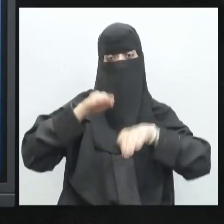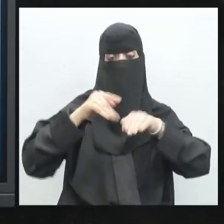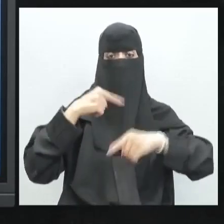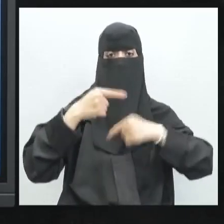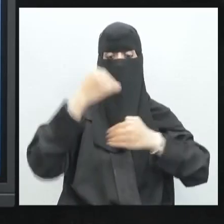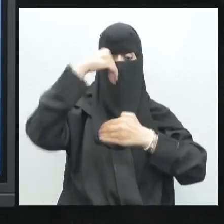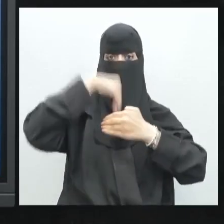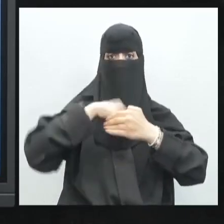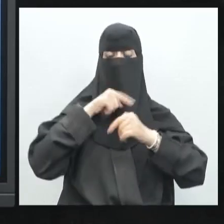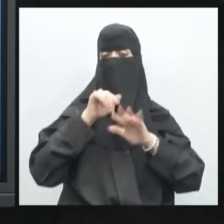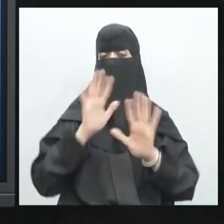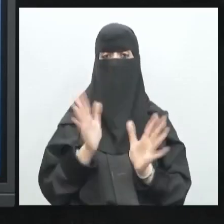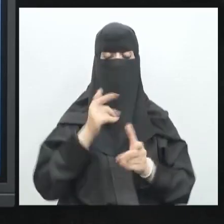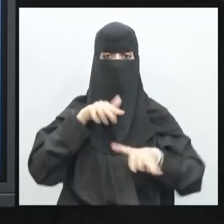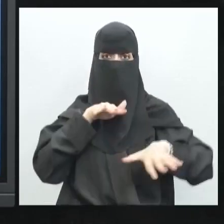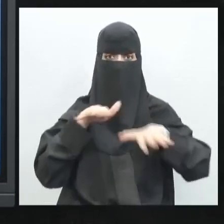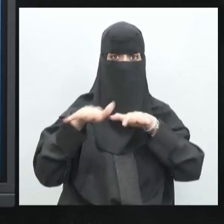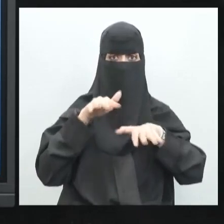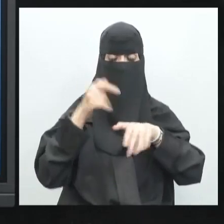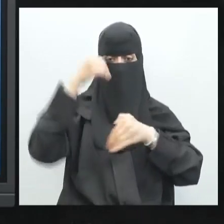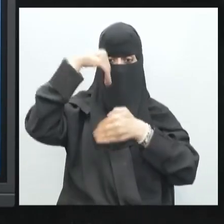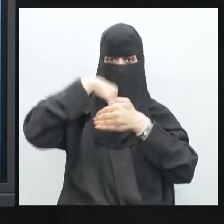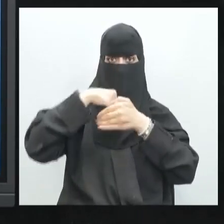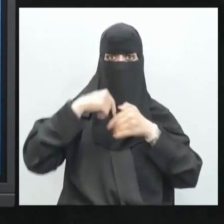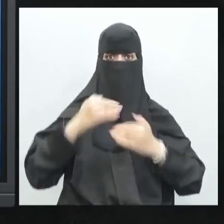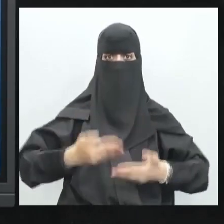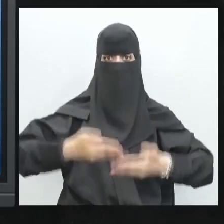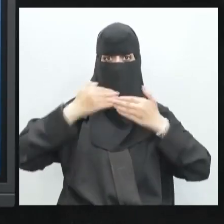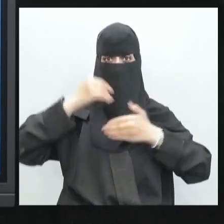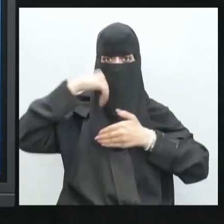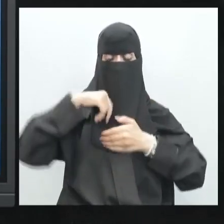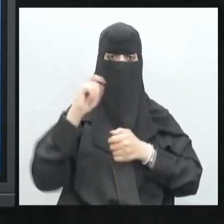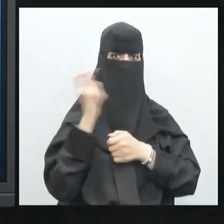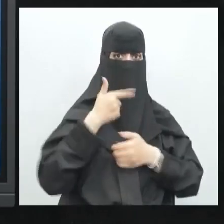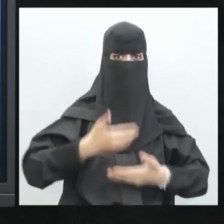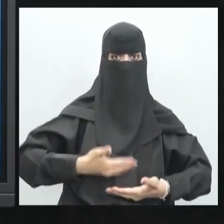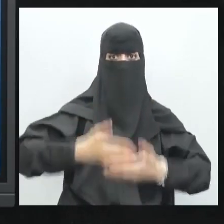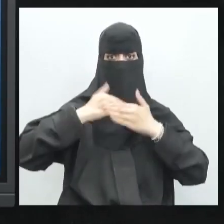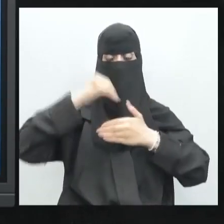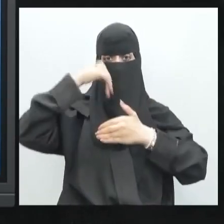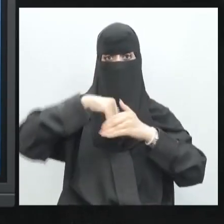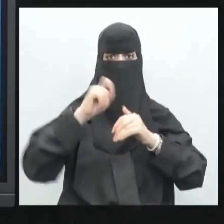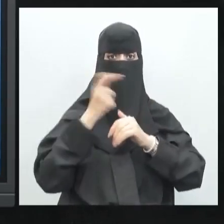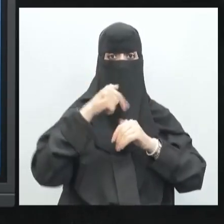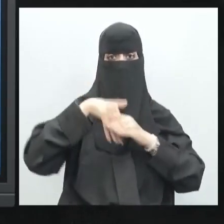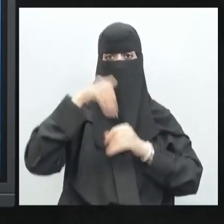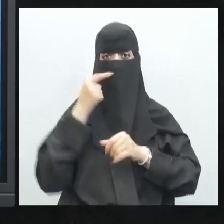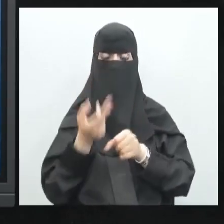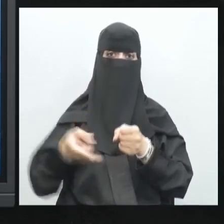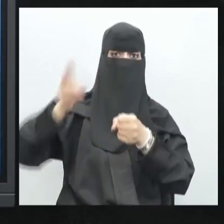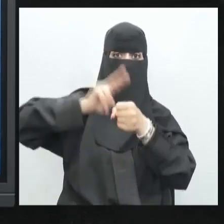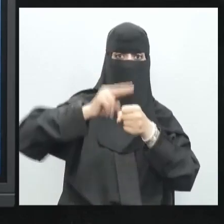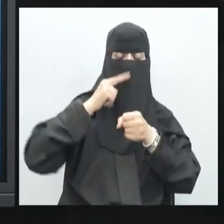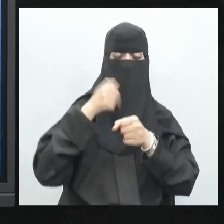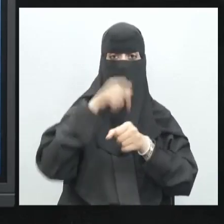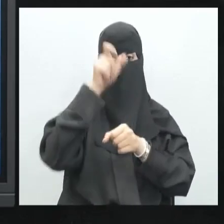الداخلي أي خلل في أجسام المخلوقات الخية تسعى هذه الأجسام مباشرة تسعى هذه المخلوقات مباشرة لإعادة